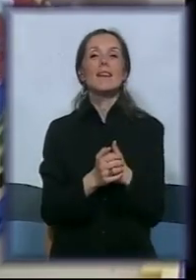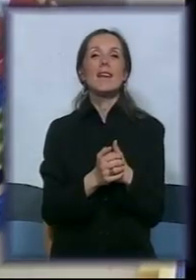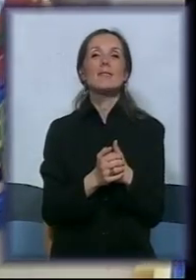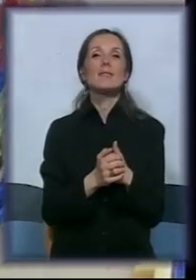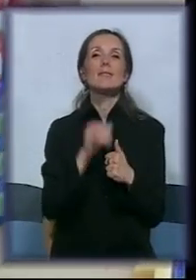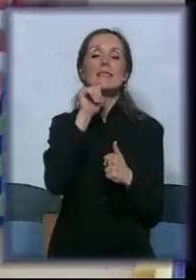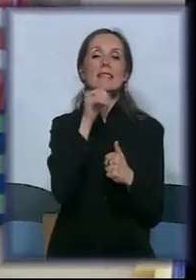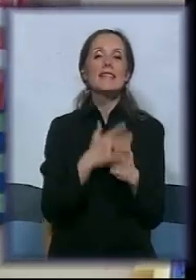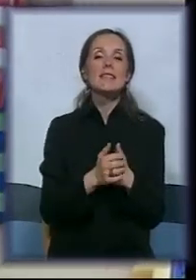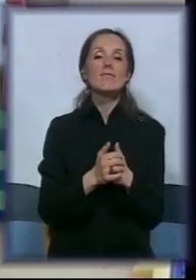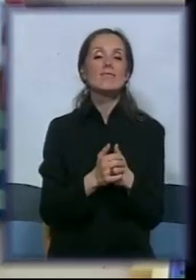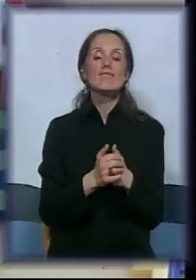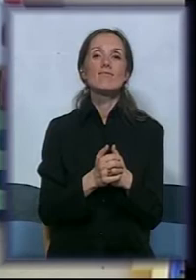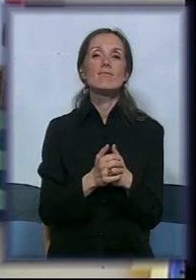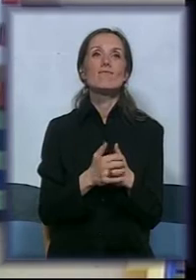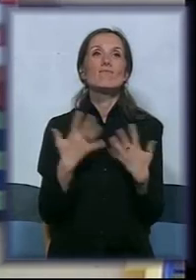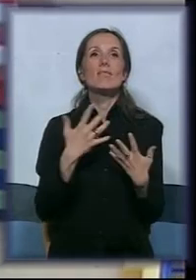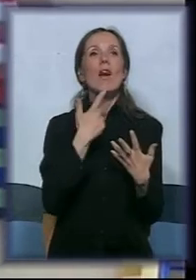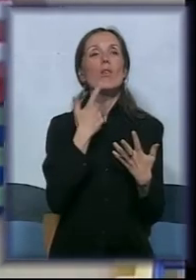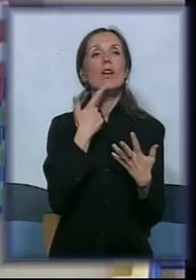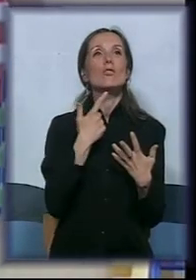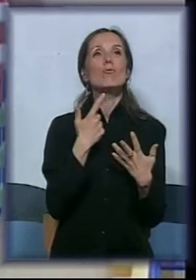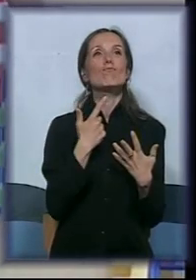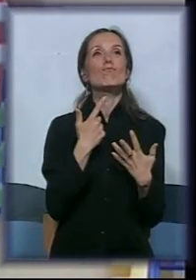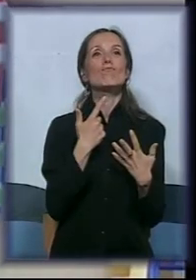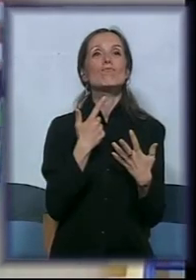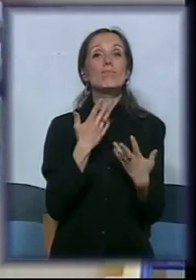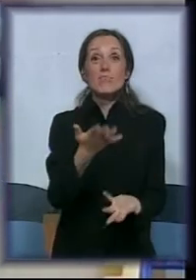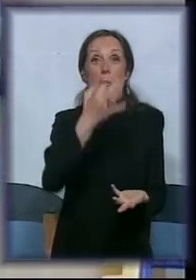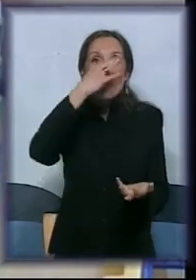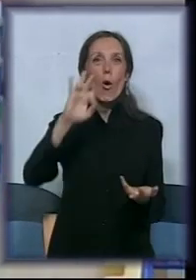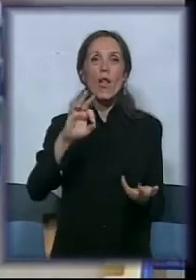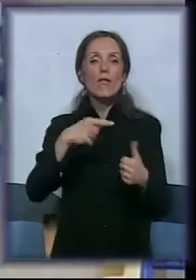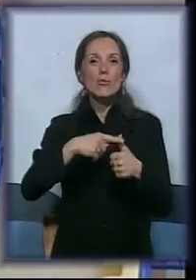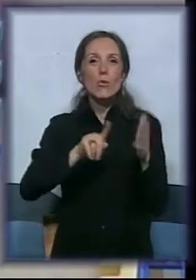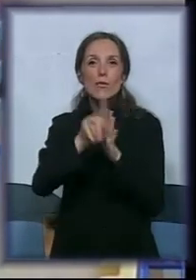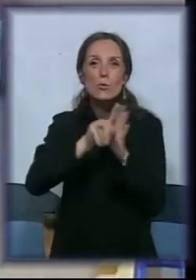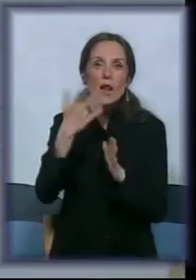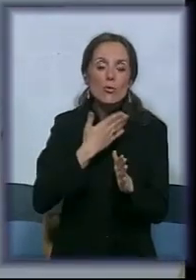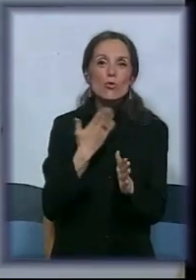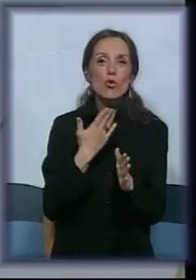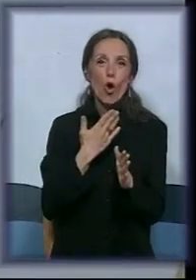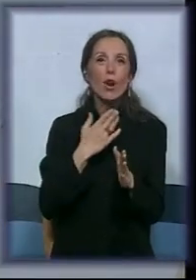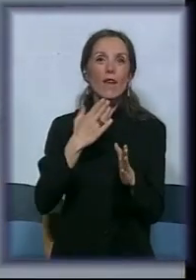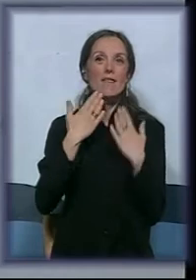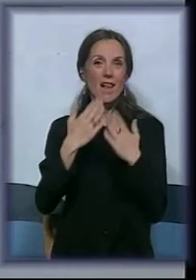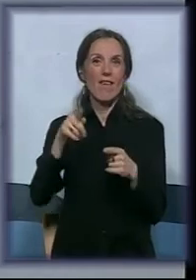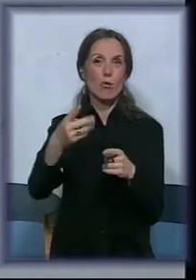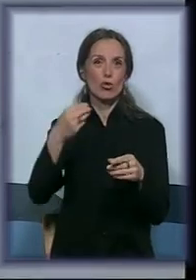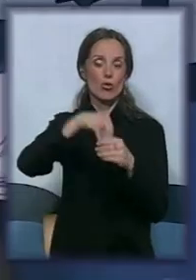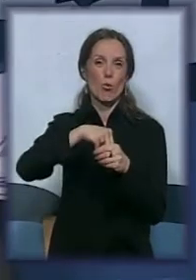kako da kažem, znači prosto su bolja u školi što se tiče ove dopunske nastave.